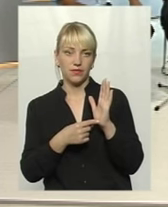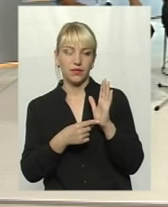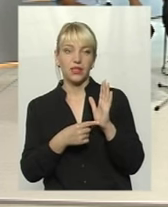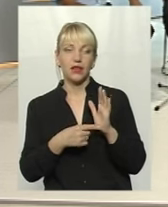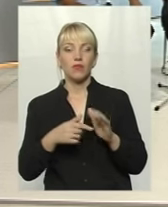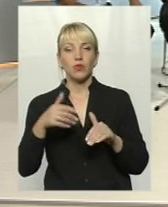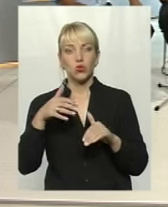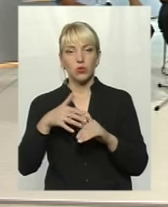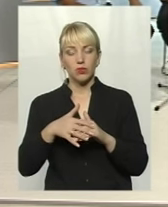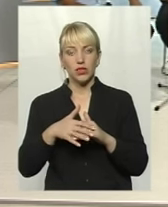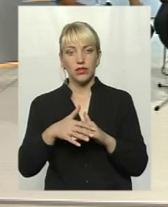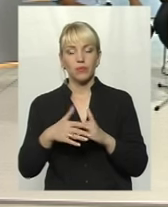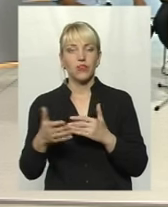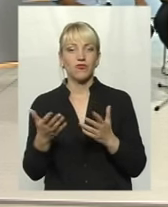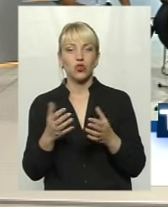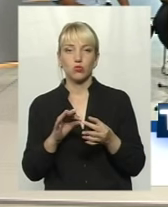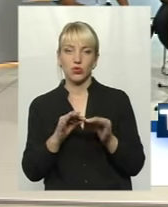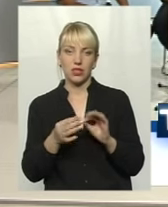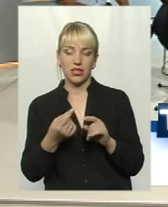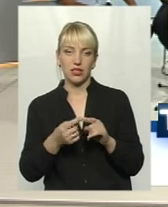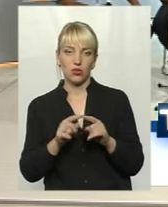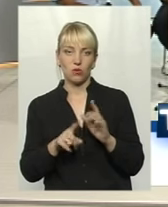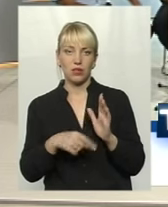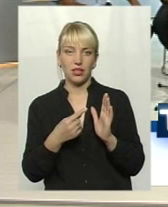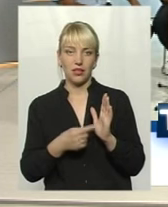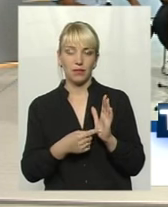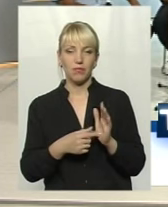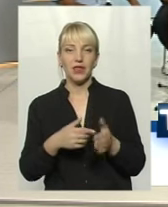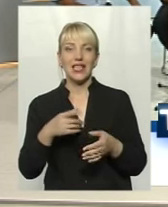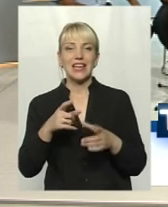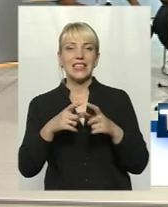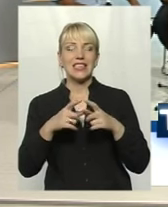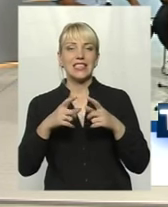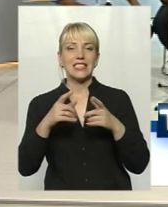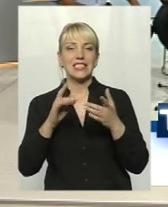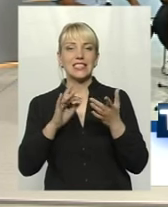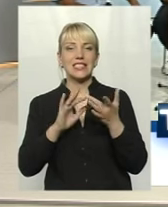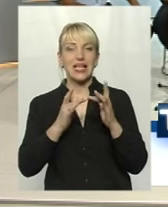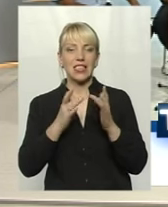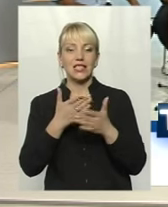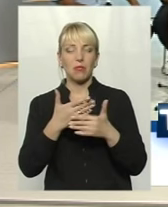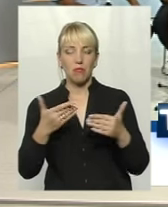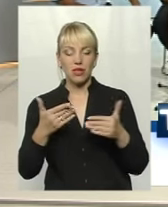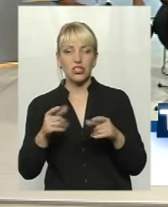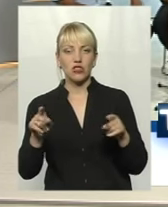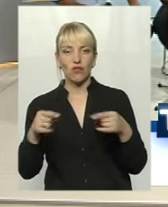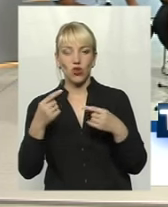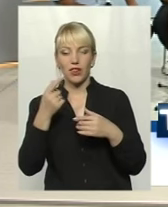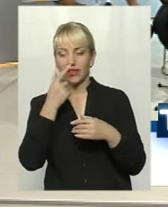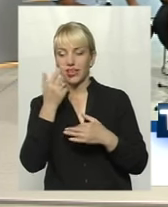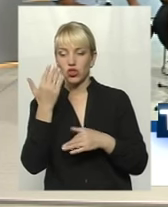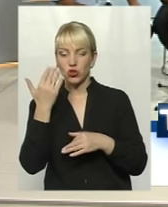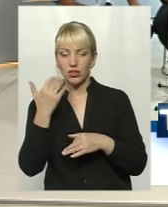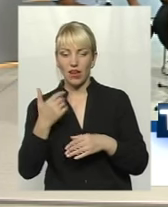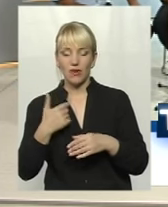Розумієте, чому складність цього питання? Фактично, сайт ми створили нещодавно, там виділи кошти, знесли фірму, то своїми